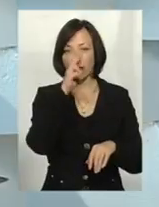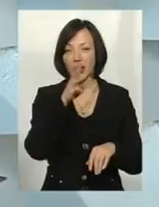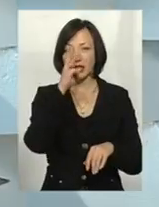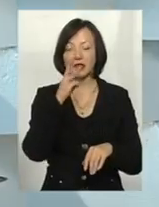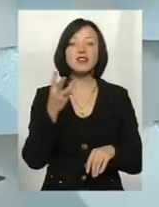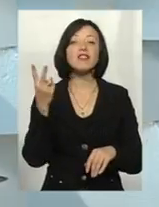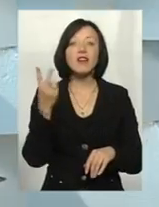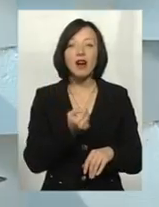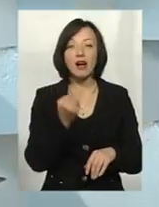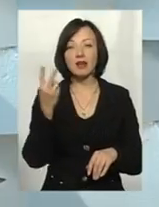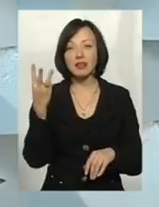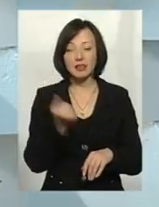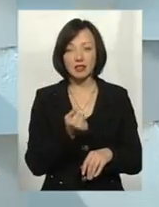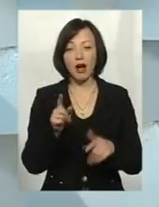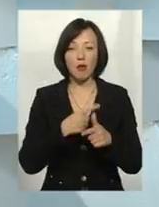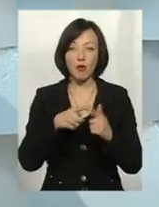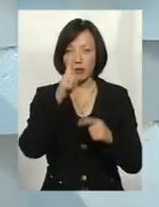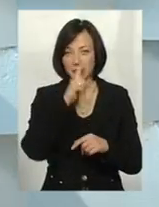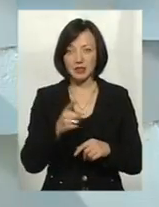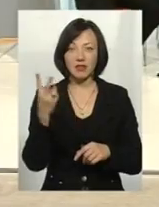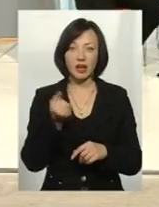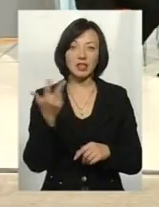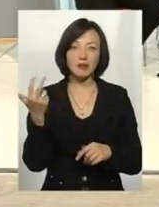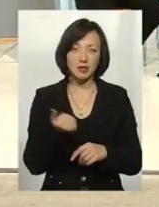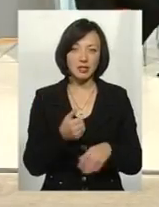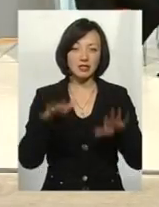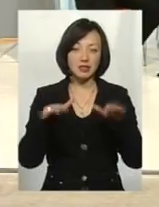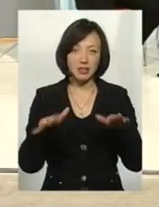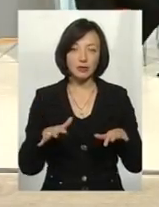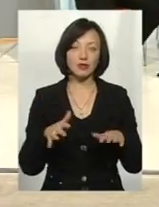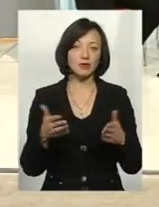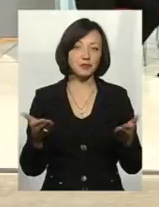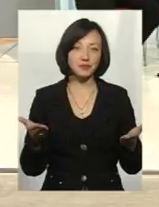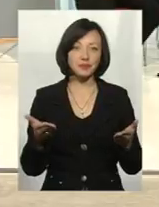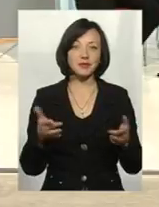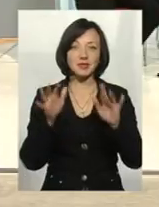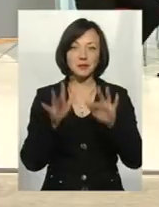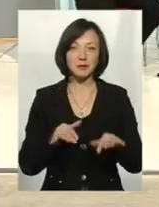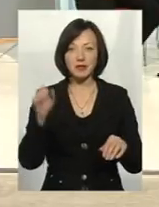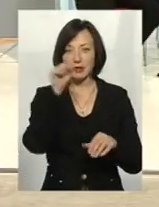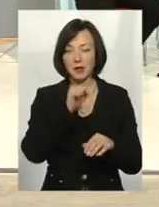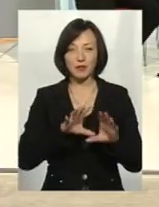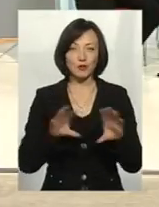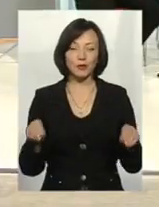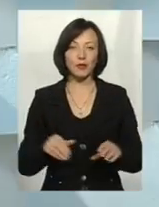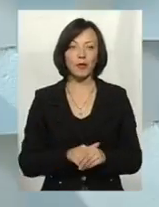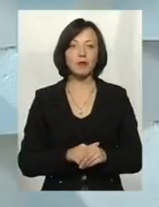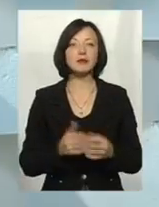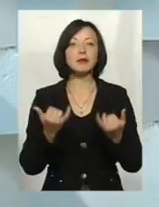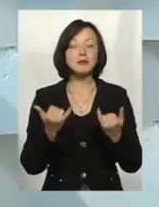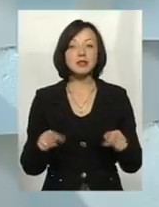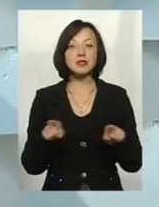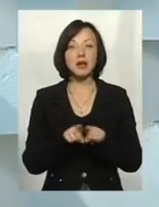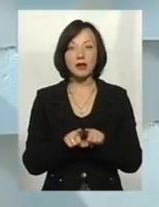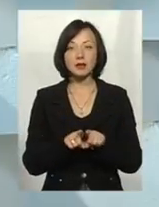тижні, то й місяць. Тому і великарні-3 тижні пройшла злива, пройшов дощ, випадок, сніг замерзло. В даному випадку ми теж. Ми